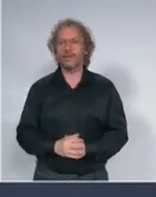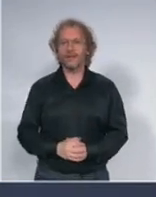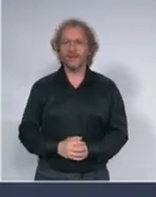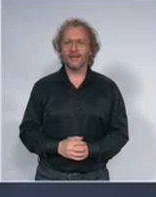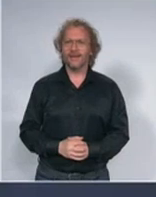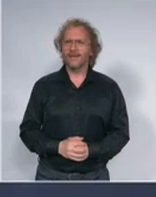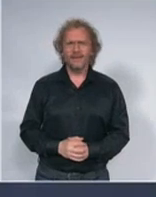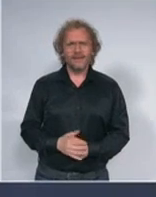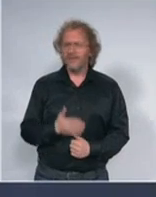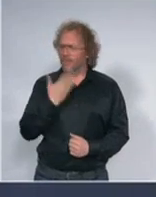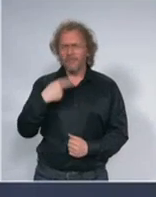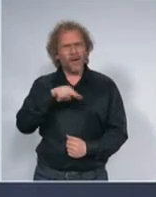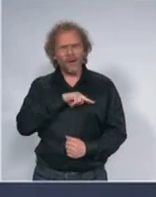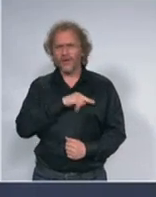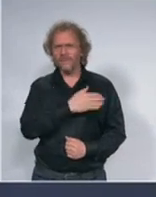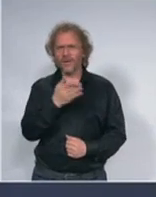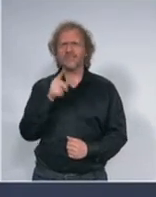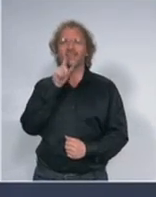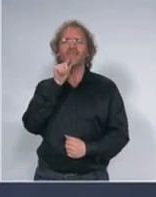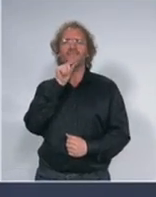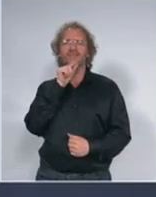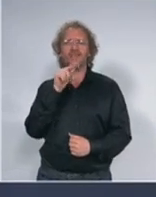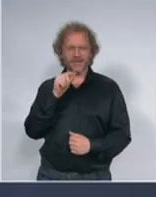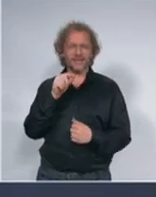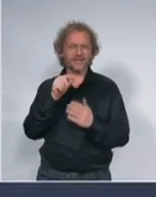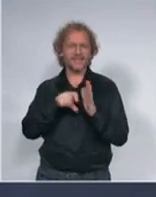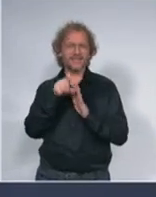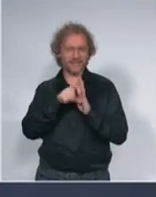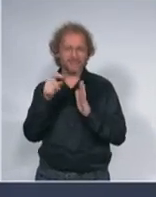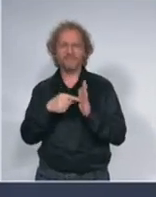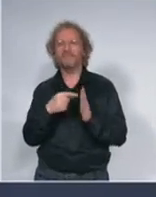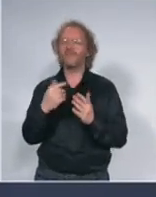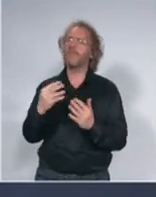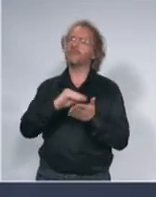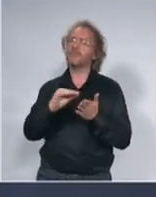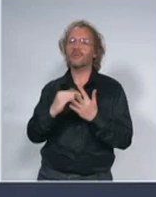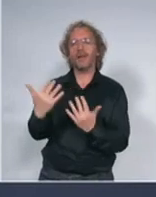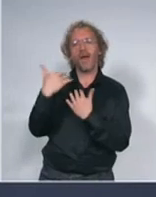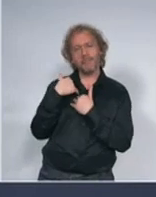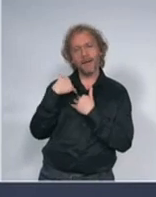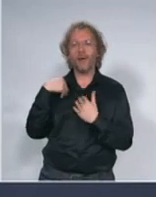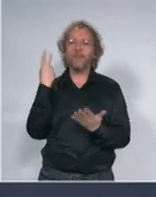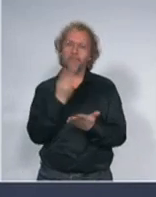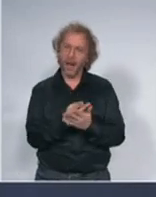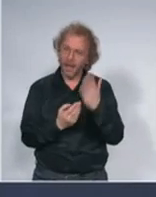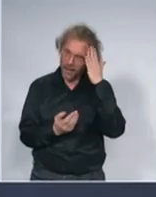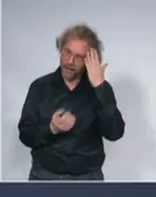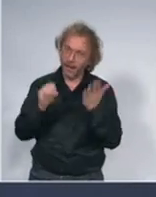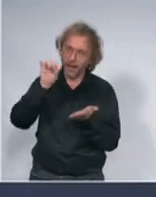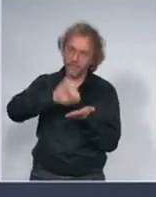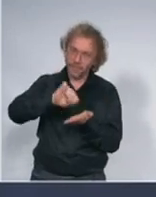na svom Twitter profilu napisali da ih je neko napao a oni su pali na ulici i razbili glavu kada su